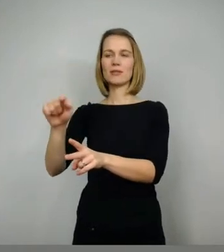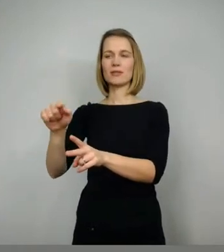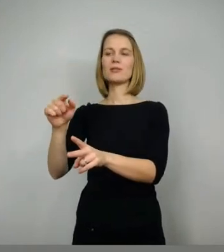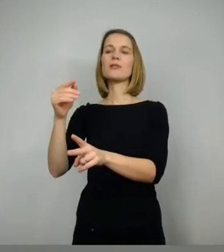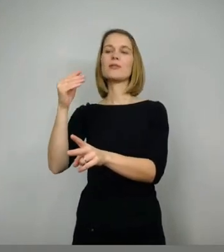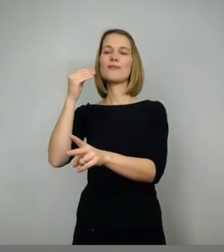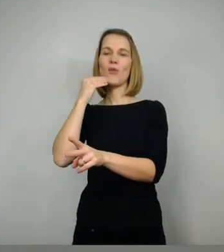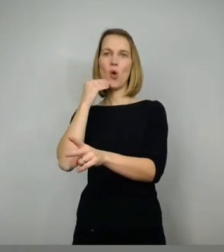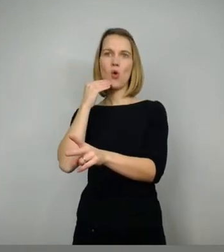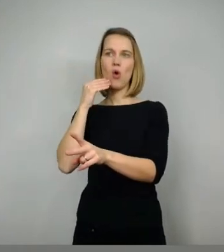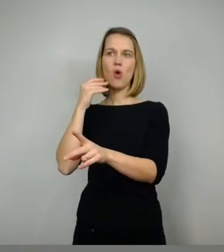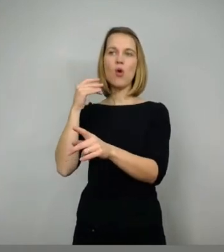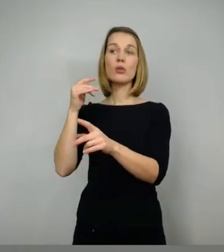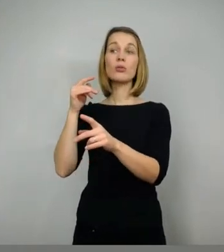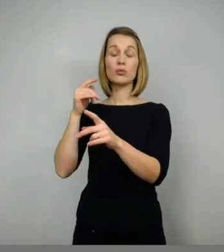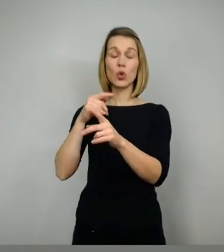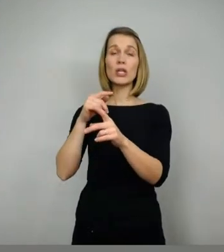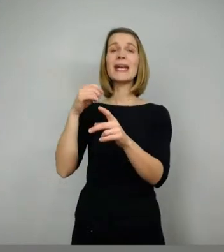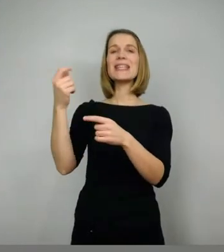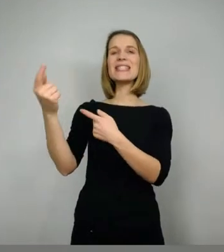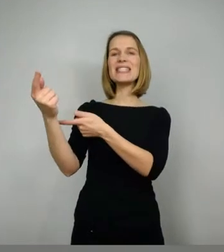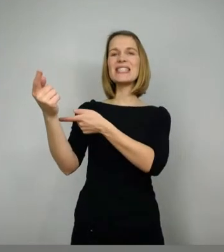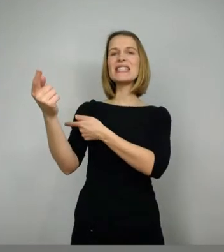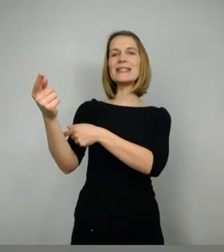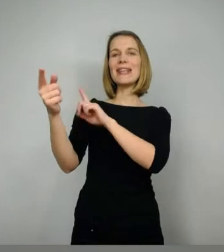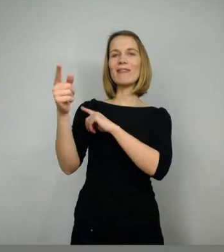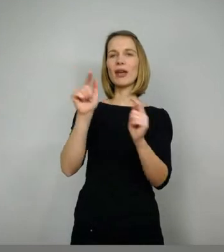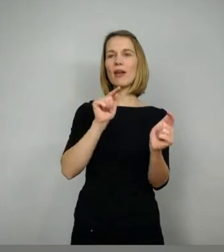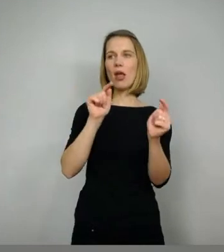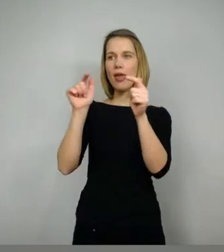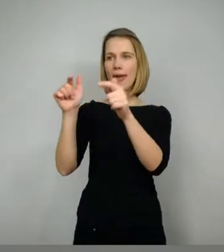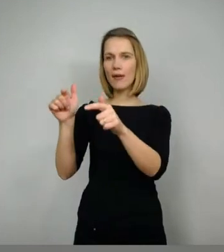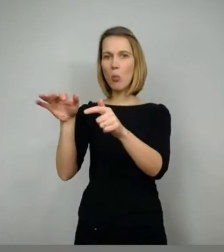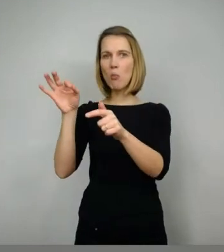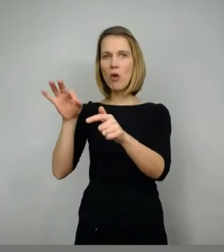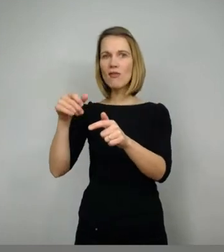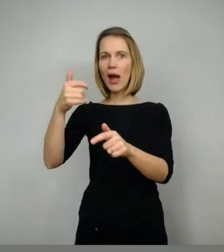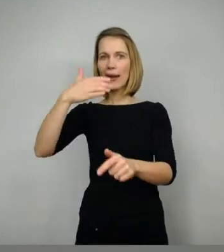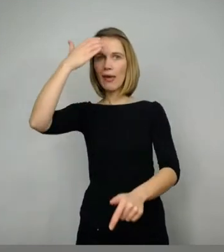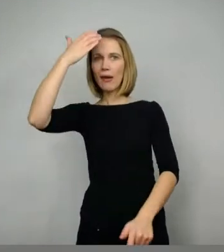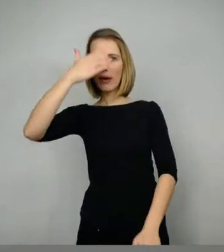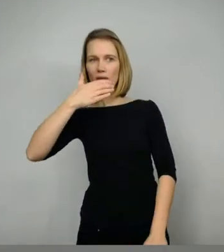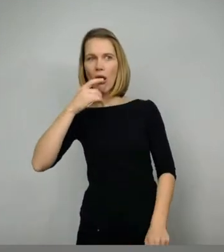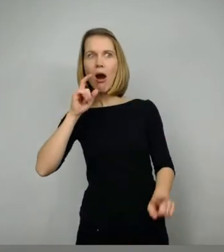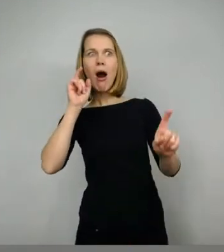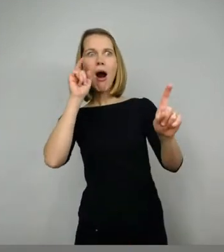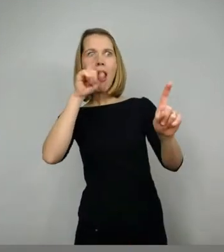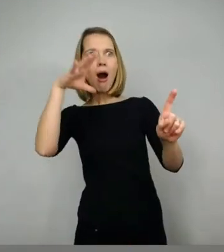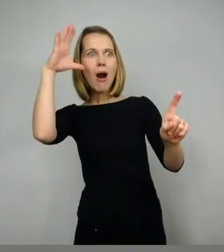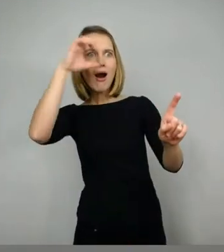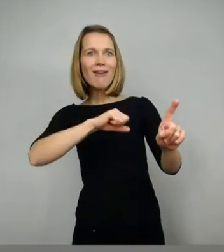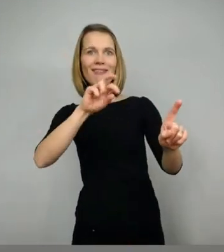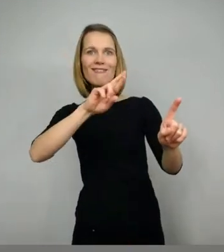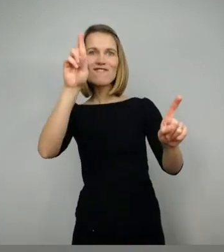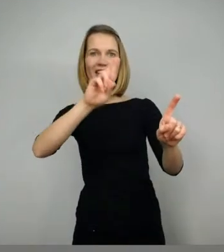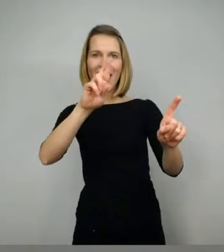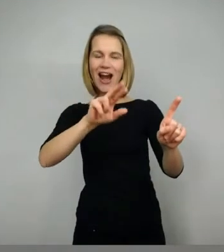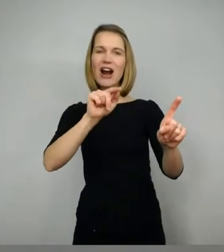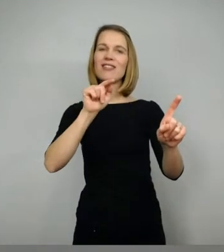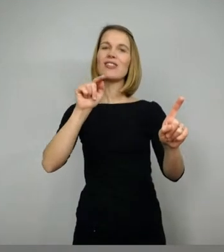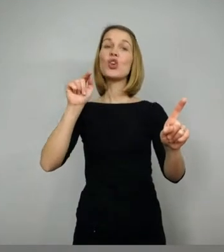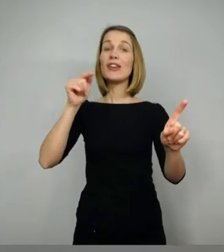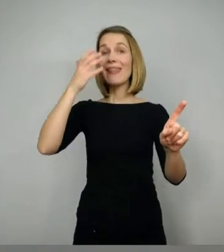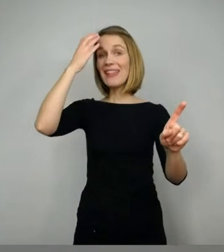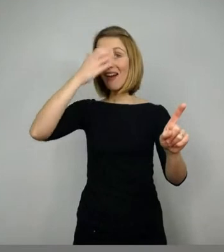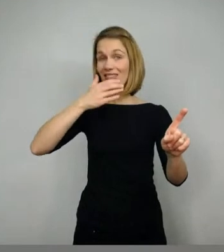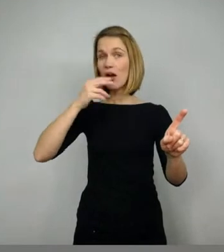Hagen erfahren wir jetzt Siegfrieds Backstory. Ja, denn, das Wissen wussten wir vorher noch nicht, er hat schon in seiner Jugend, also, als